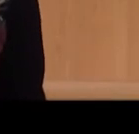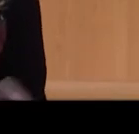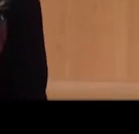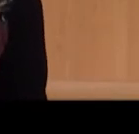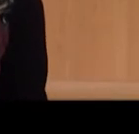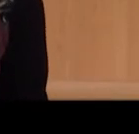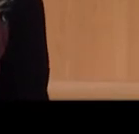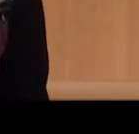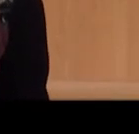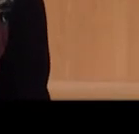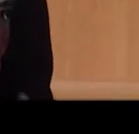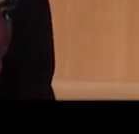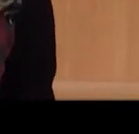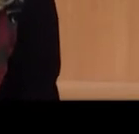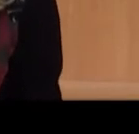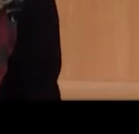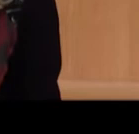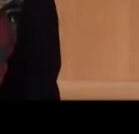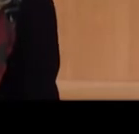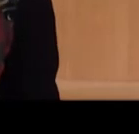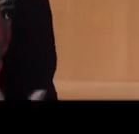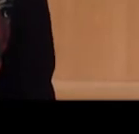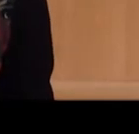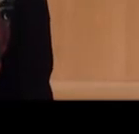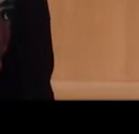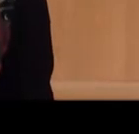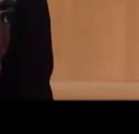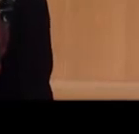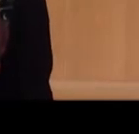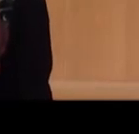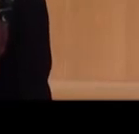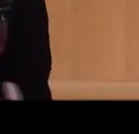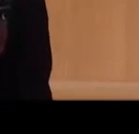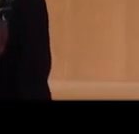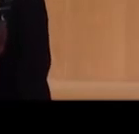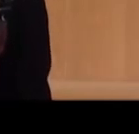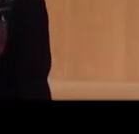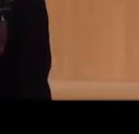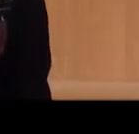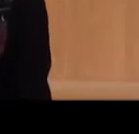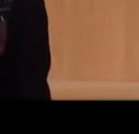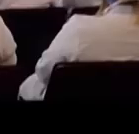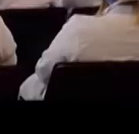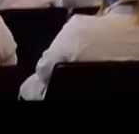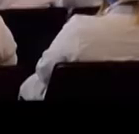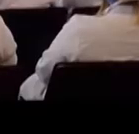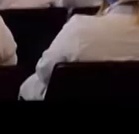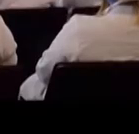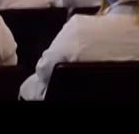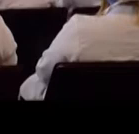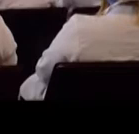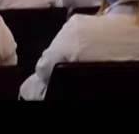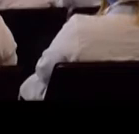оплачувати за кожного пацієнта по-іншому. Вдвічі цього, що зараз відбувається. Нагадаємо, на